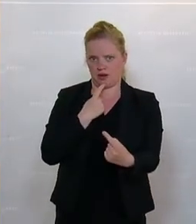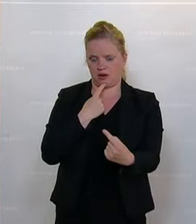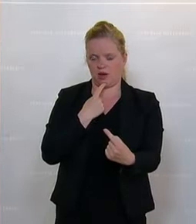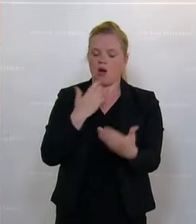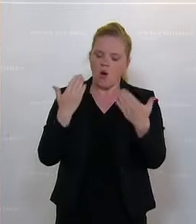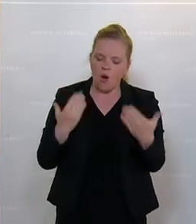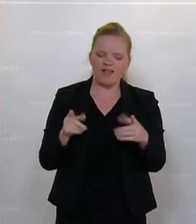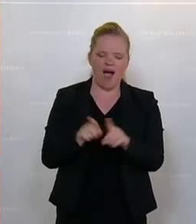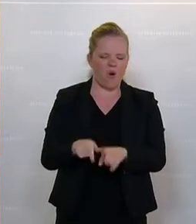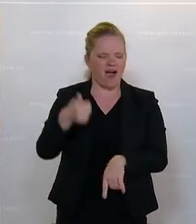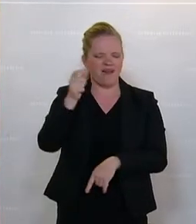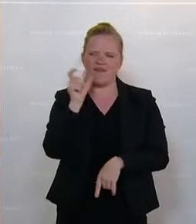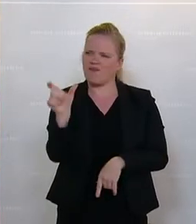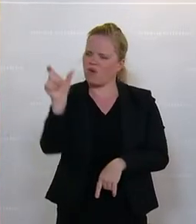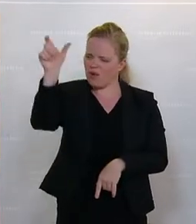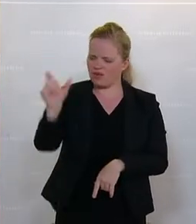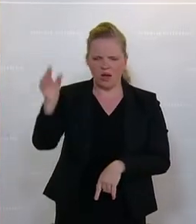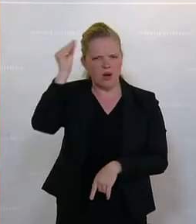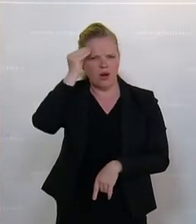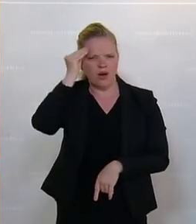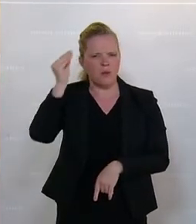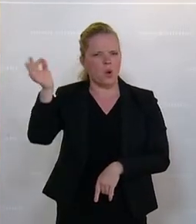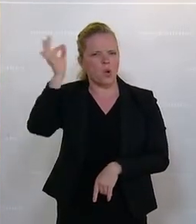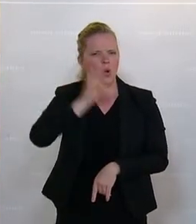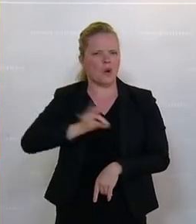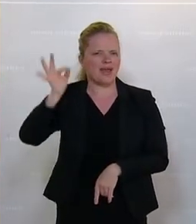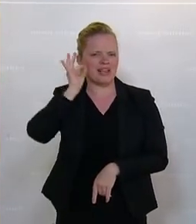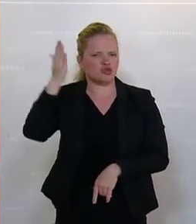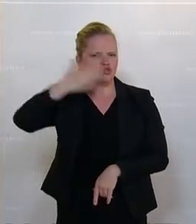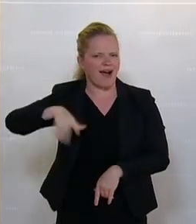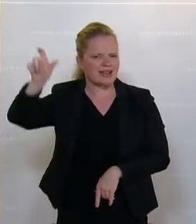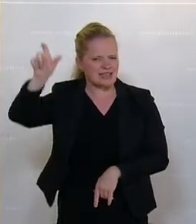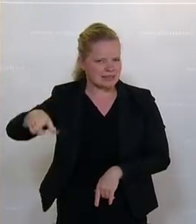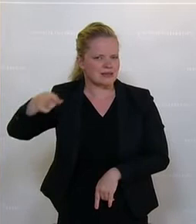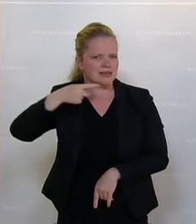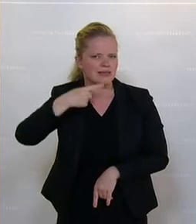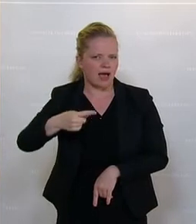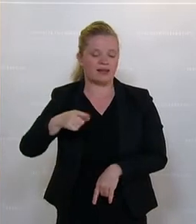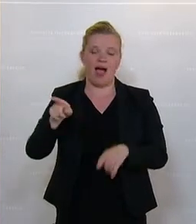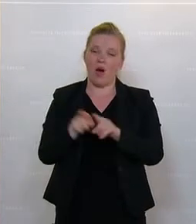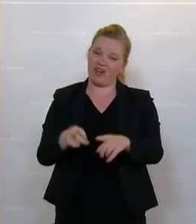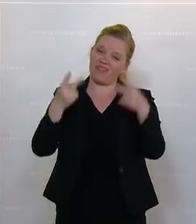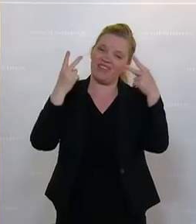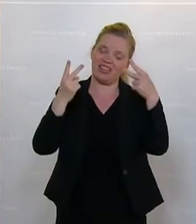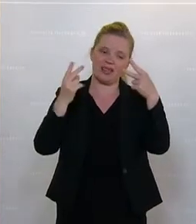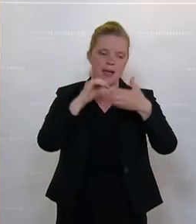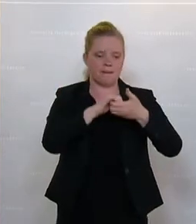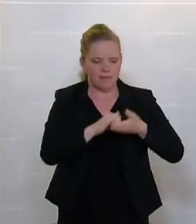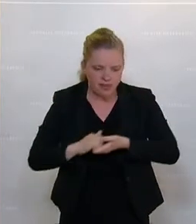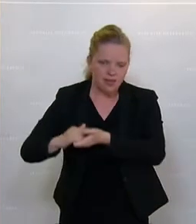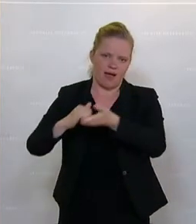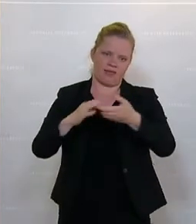heute auch etwas gefallen. Ich glaube, das war die Kollegin Schwarz, die gesagt hat, es liegt auch am Miteinander des Redens.